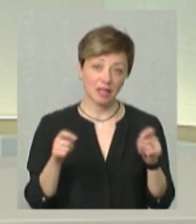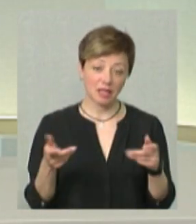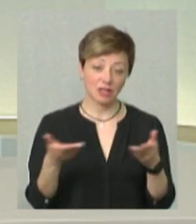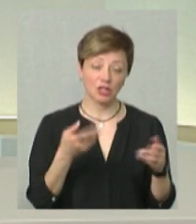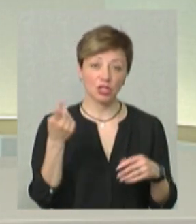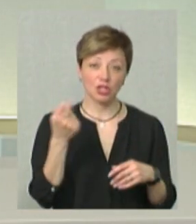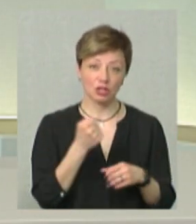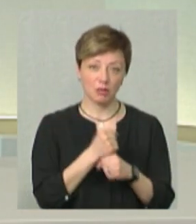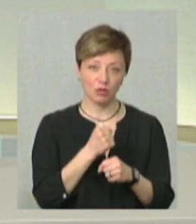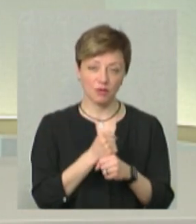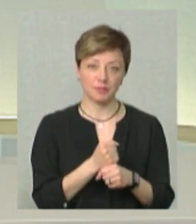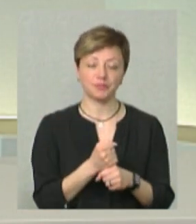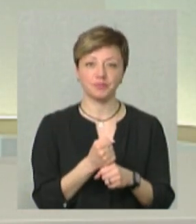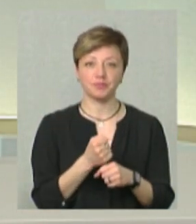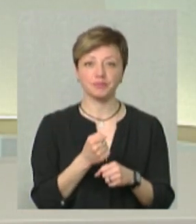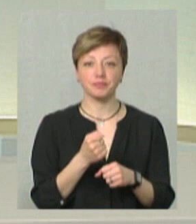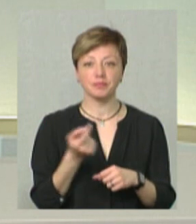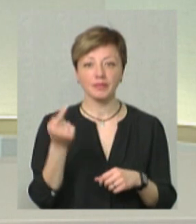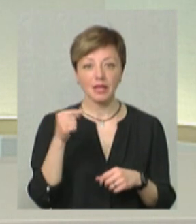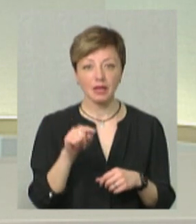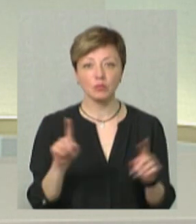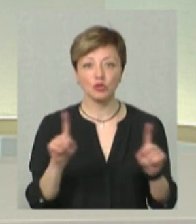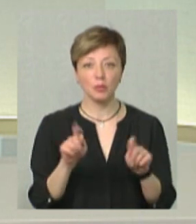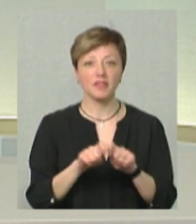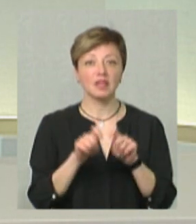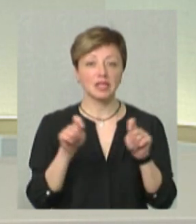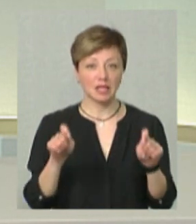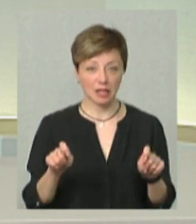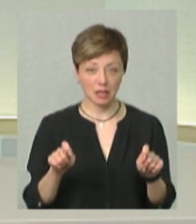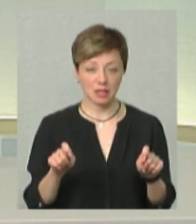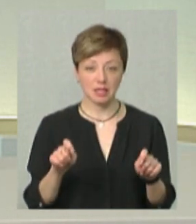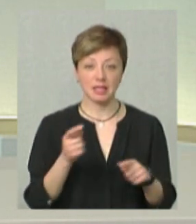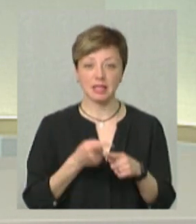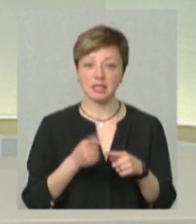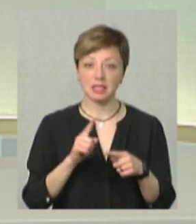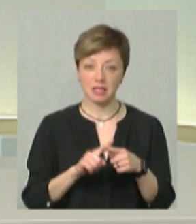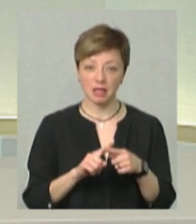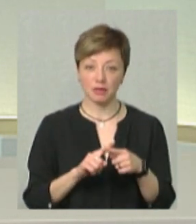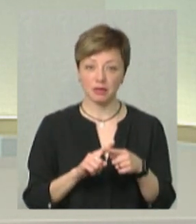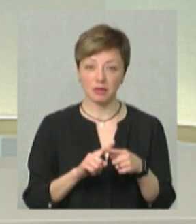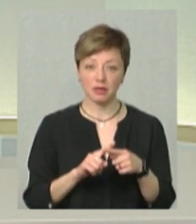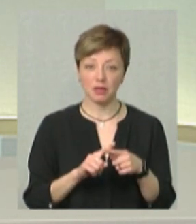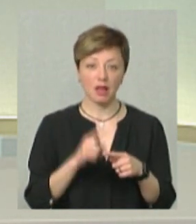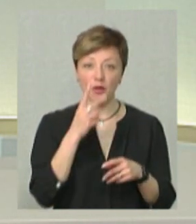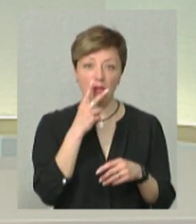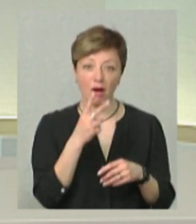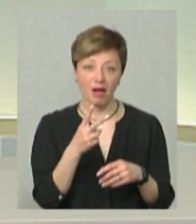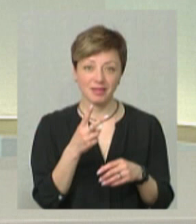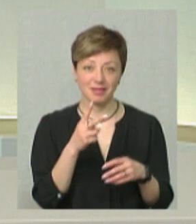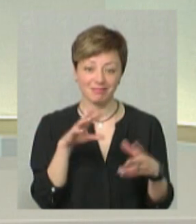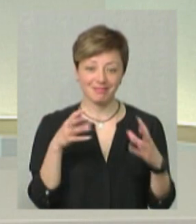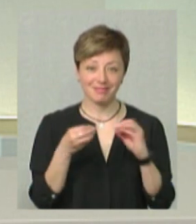тижні працювали. Тобто тим, щоб відкритись. І це якось не бачиш, а